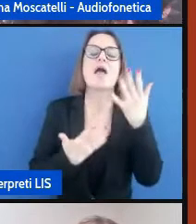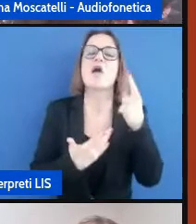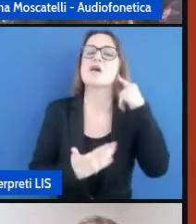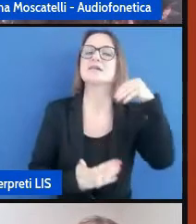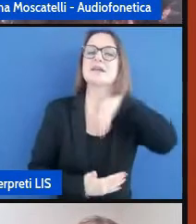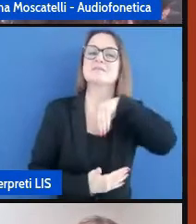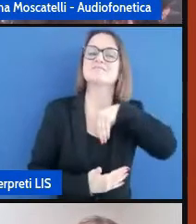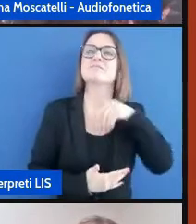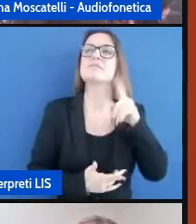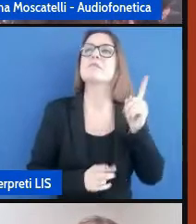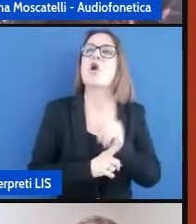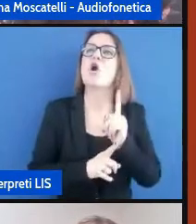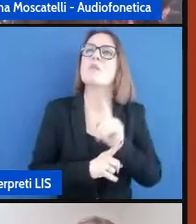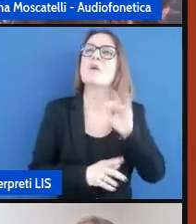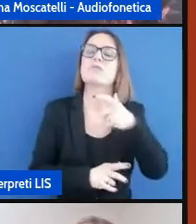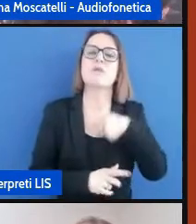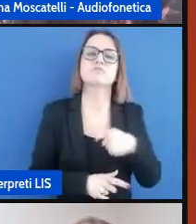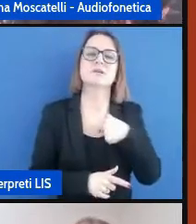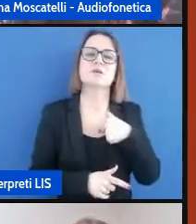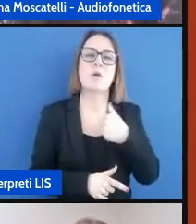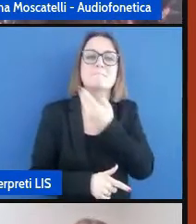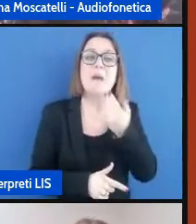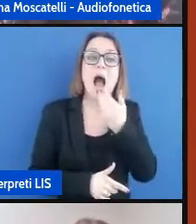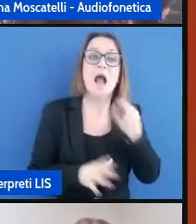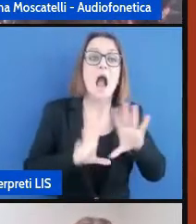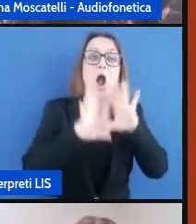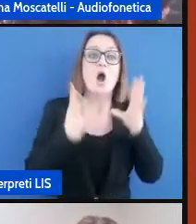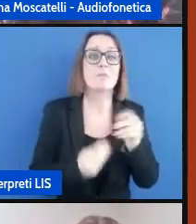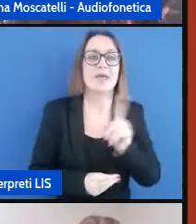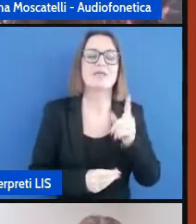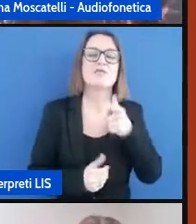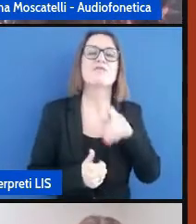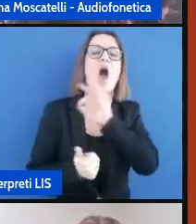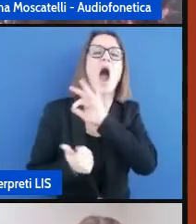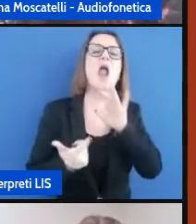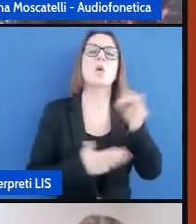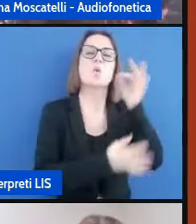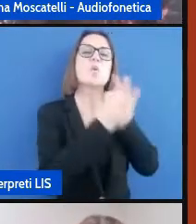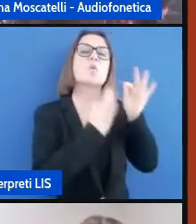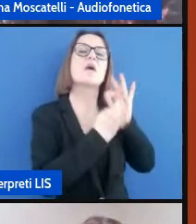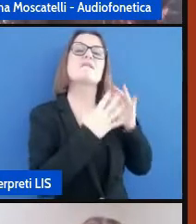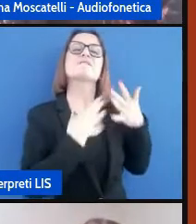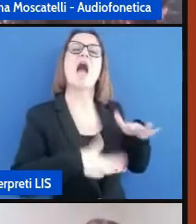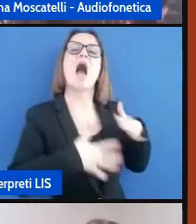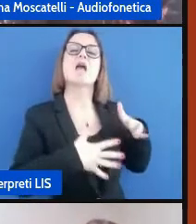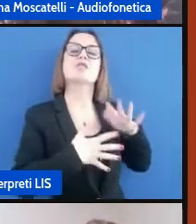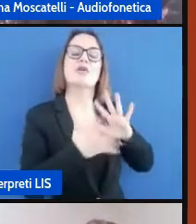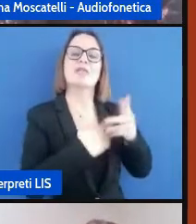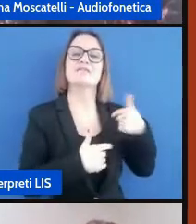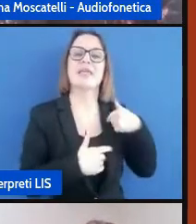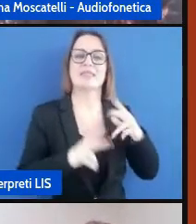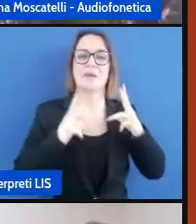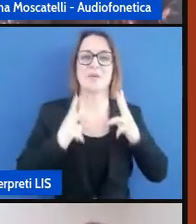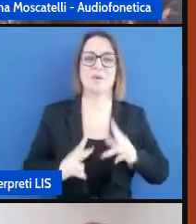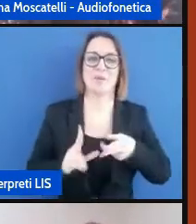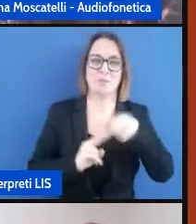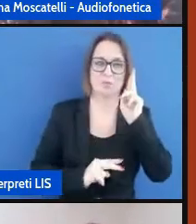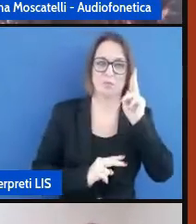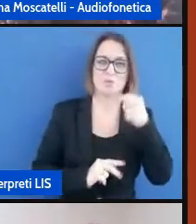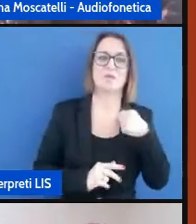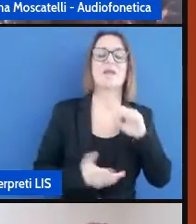deficitario perché lui è già in possesso di alcune competenze che gli sono state anticipate e quindi potrebbe